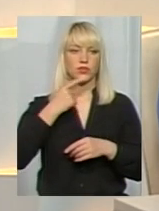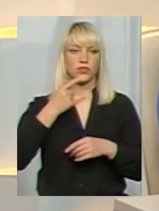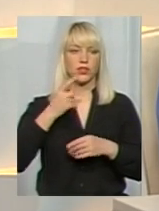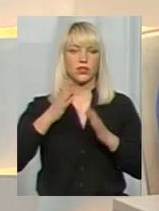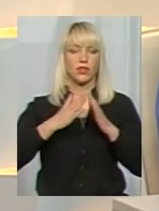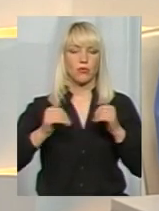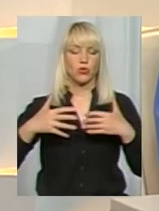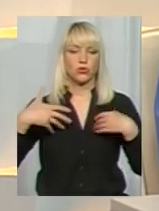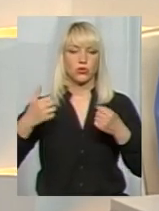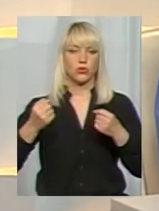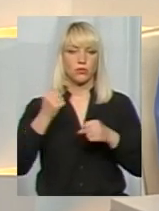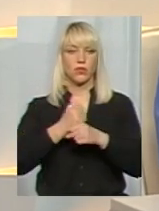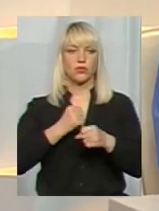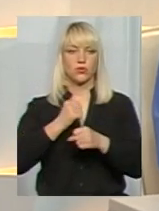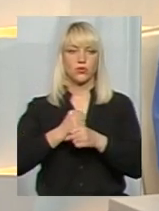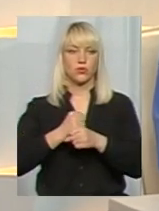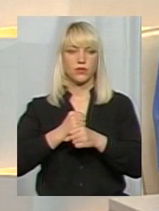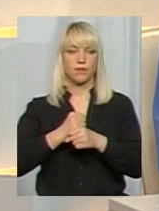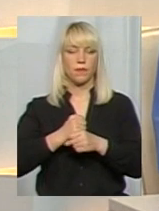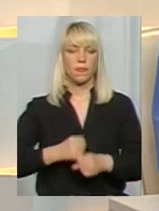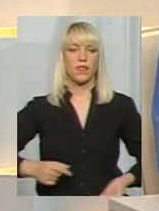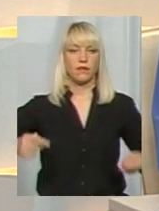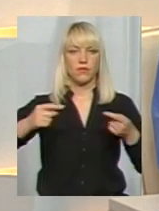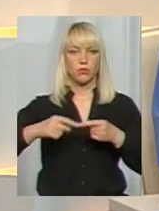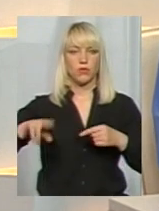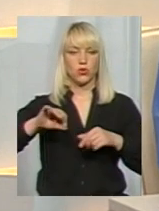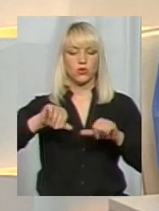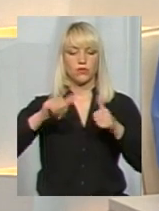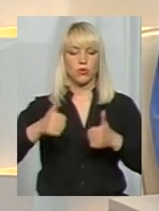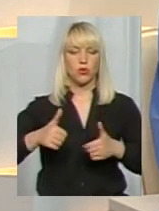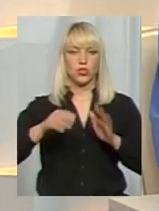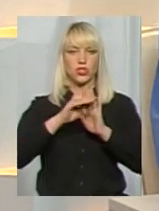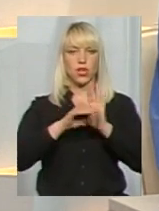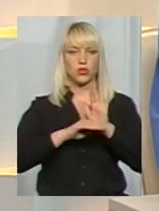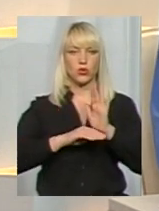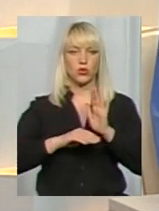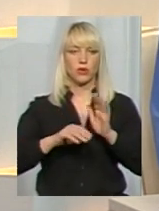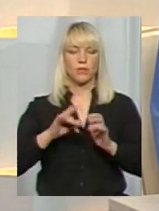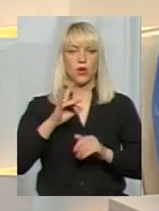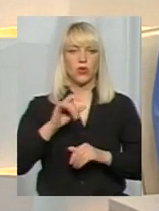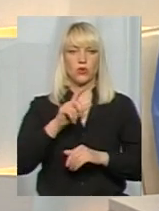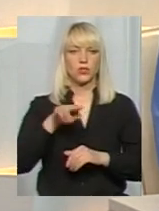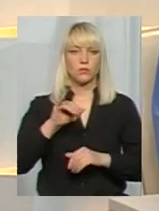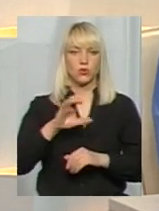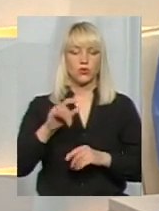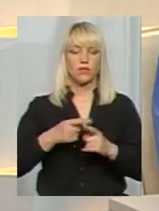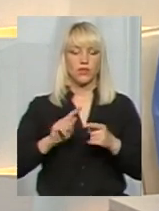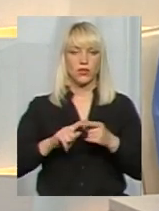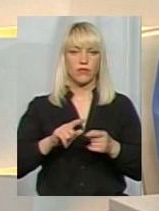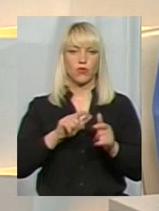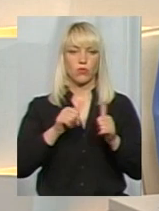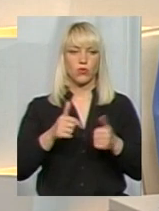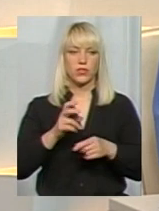оздоровчі працюють відповідно до сформованого штатного розпису. Штатний розпис формується на період